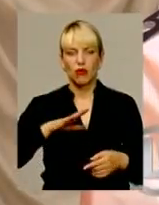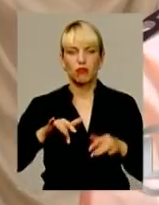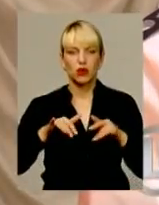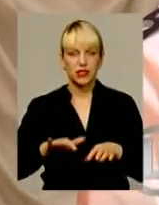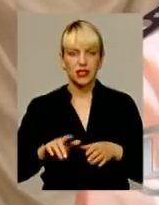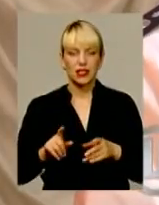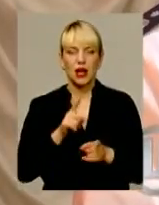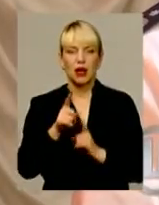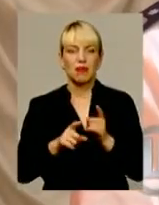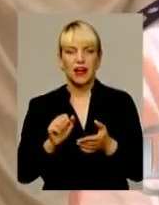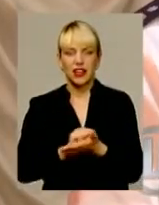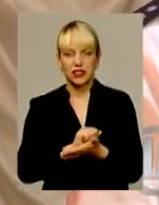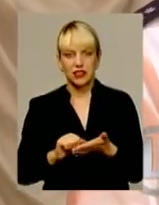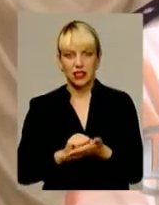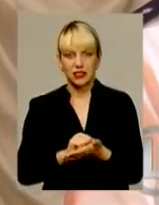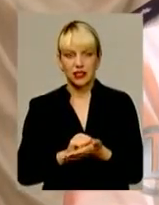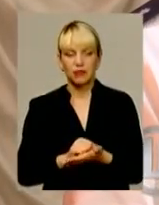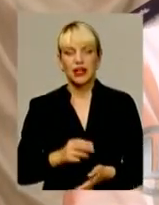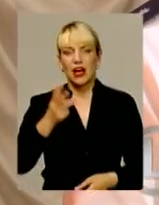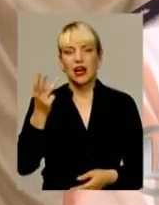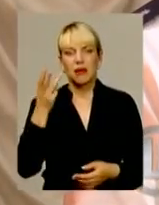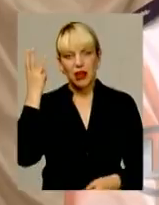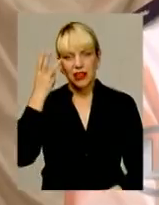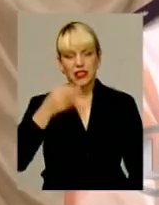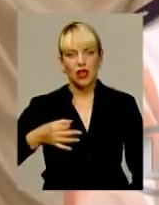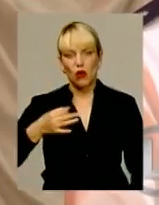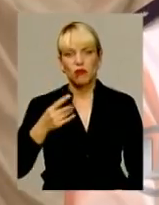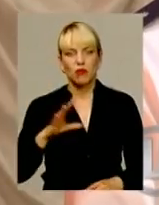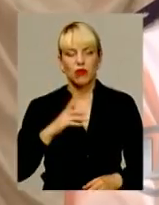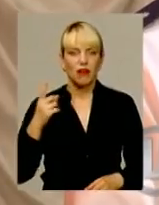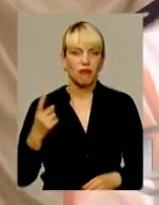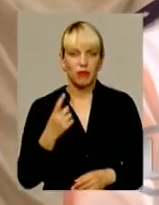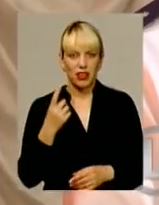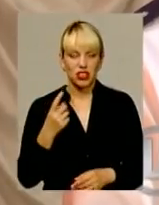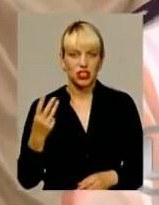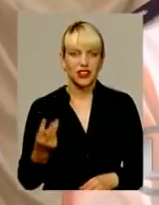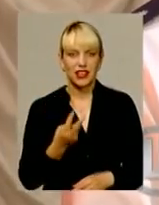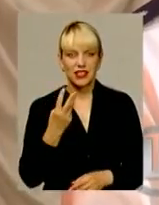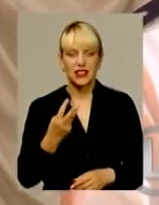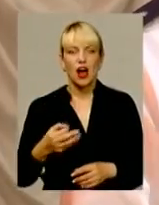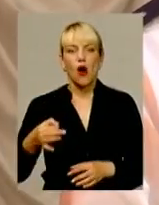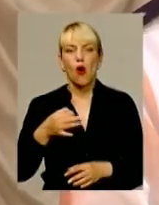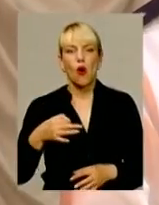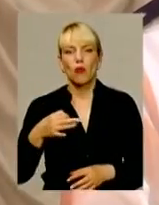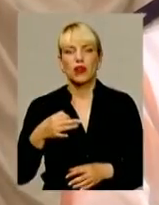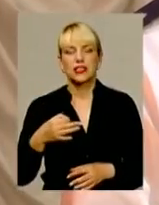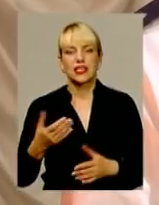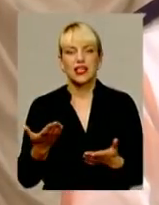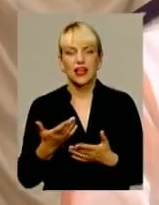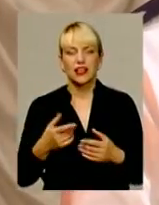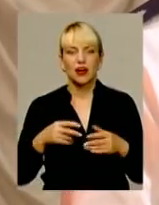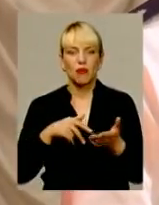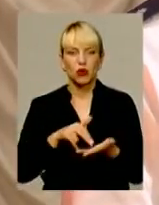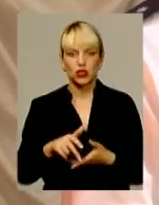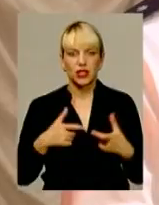переатестації. Хмельницька область була в першій трійці областей, які пройшли переатестацію.